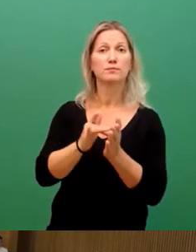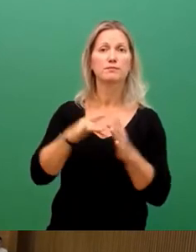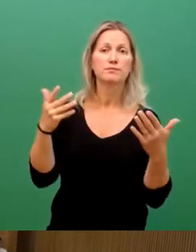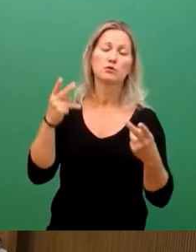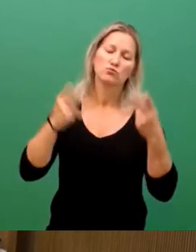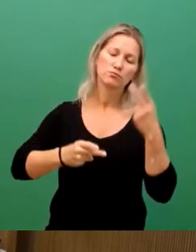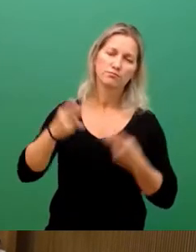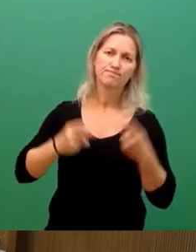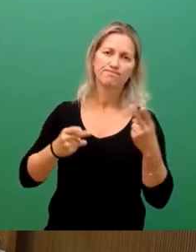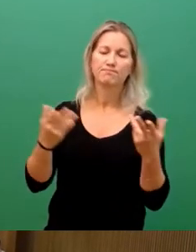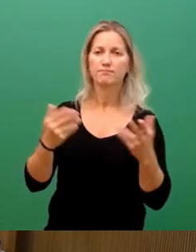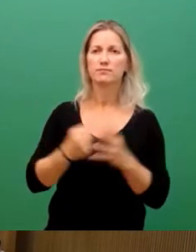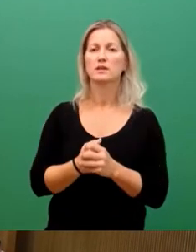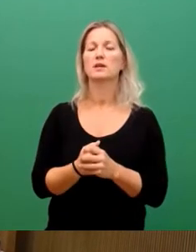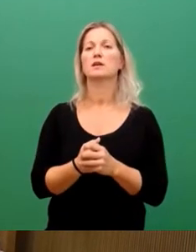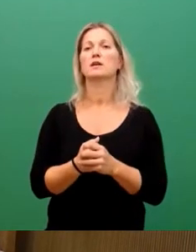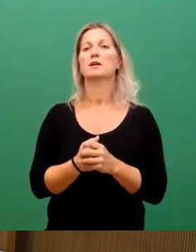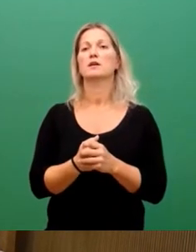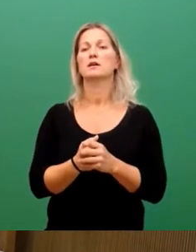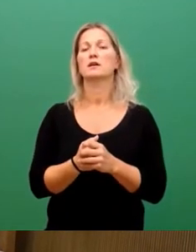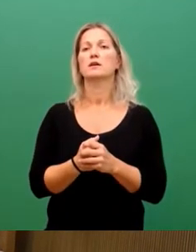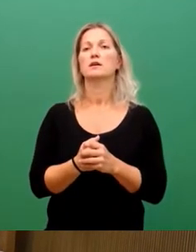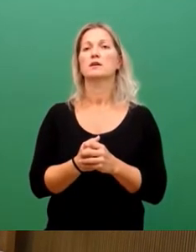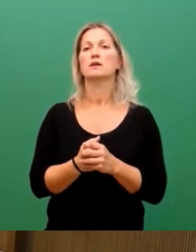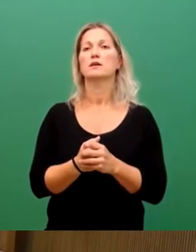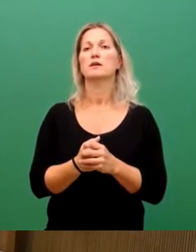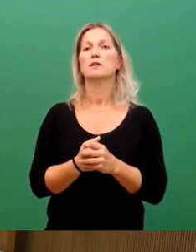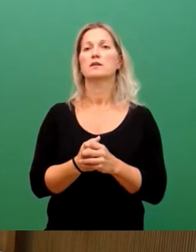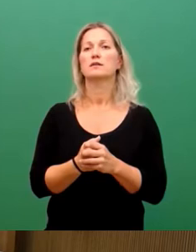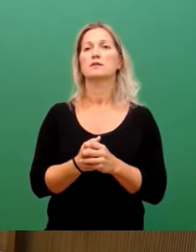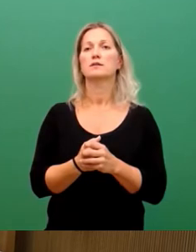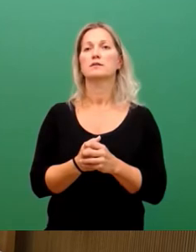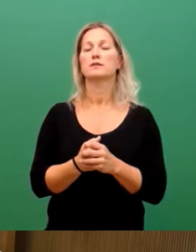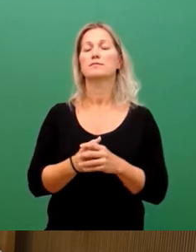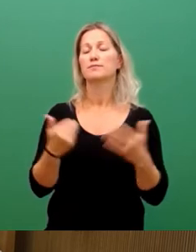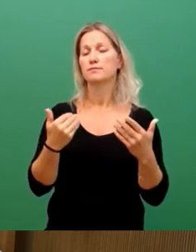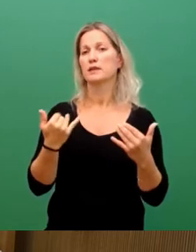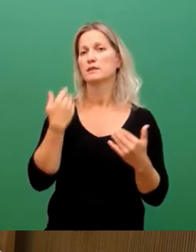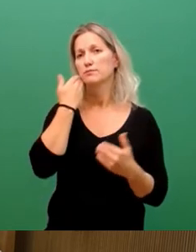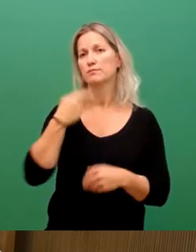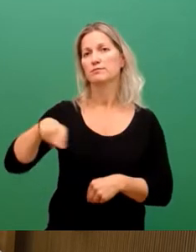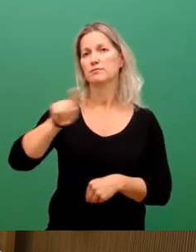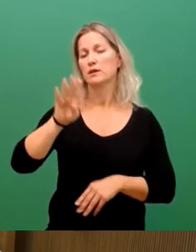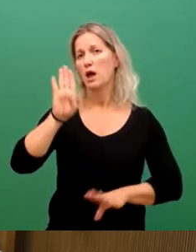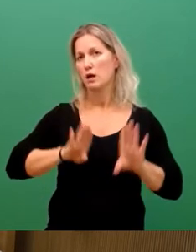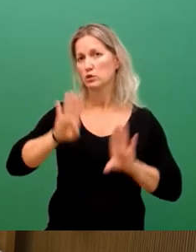und wir kommen zur Abstimmung über den